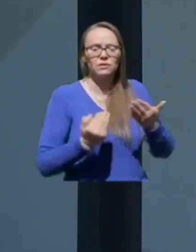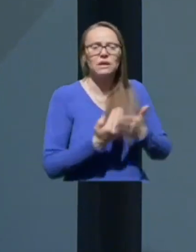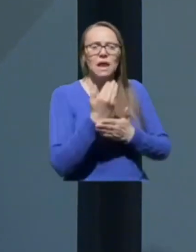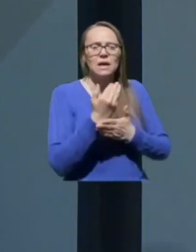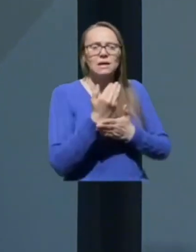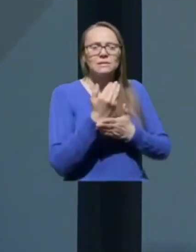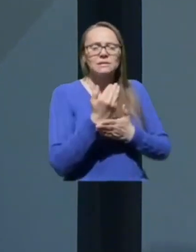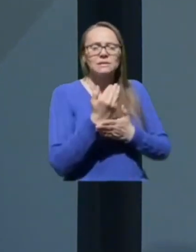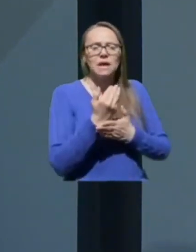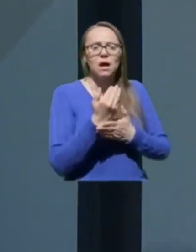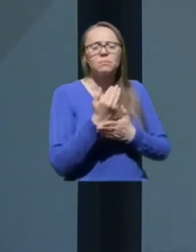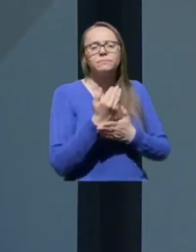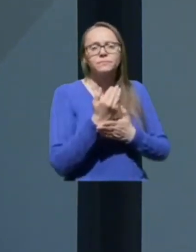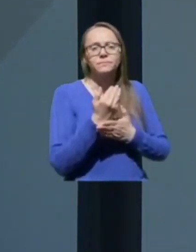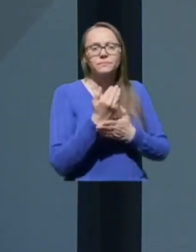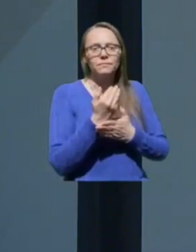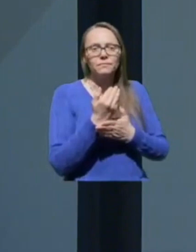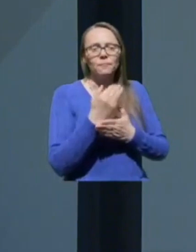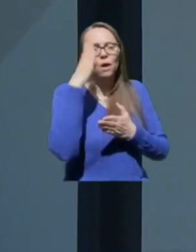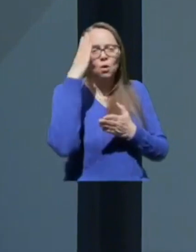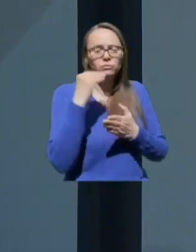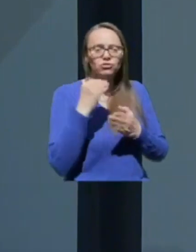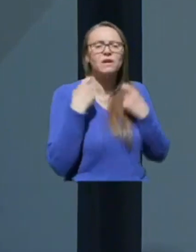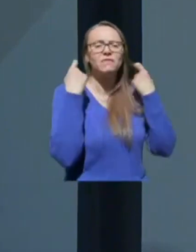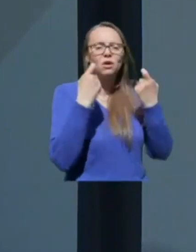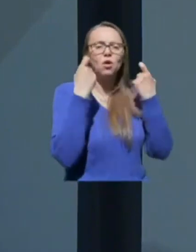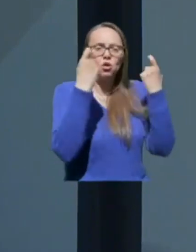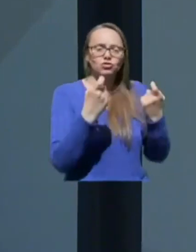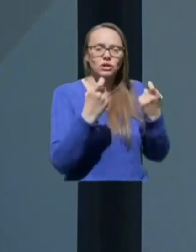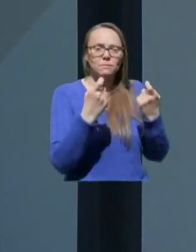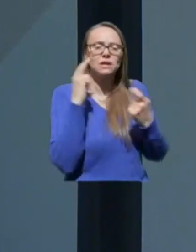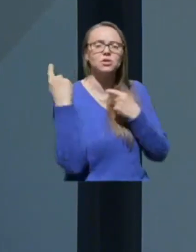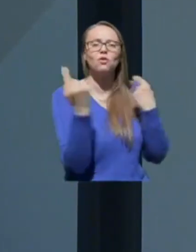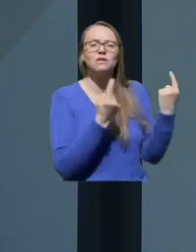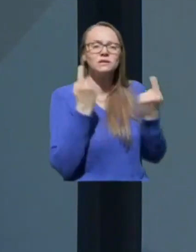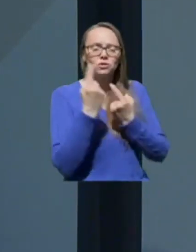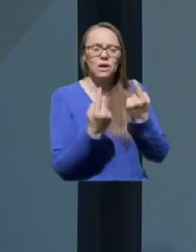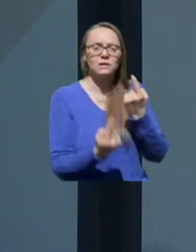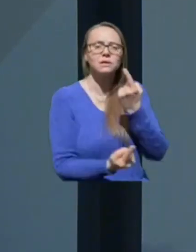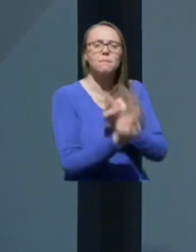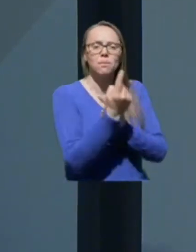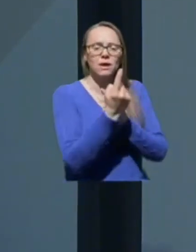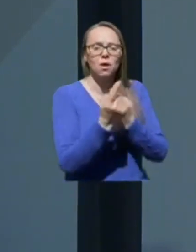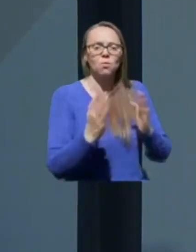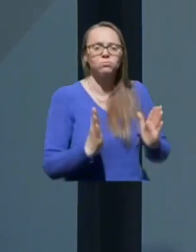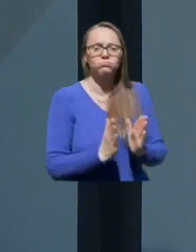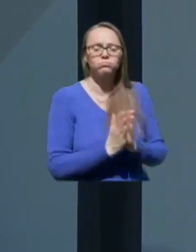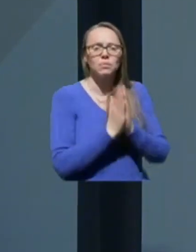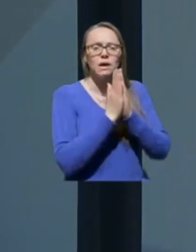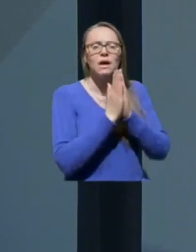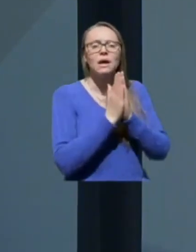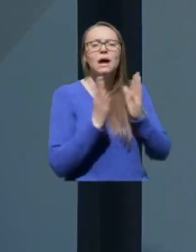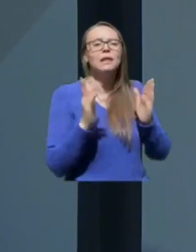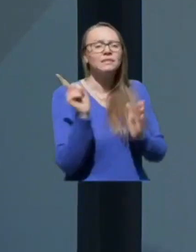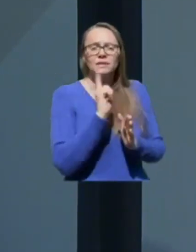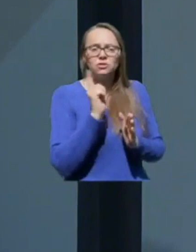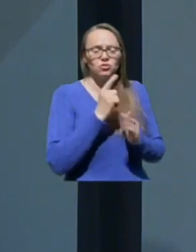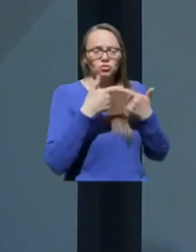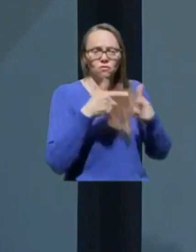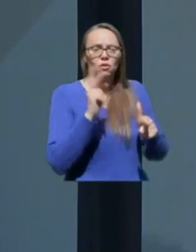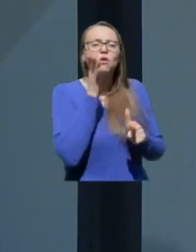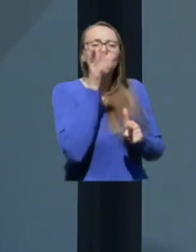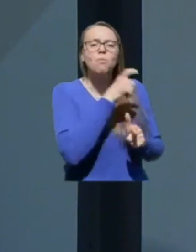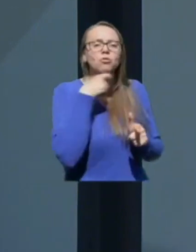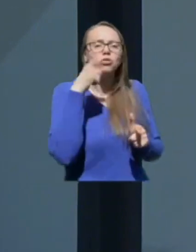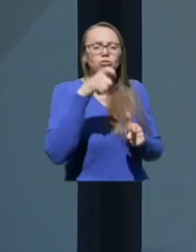velikonočnih praznikov v razmerah, ko javna bogoslužja ni so dovoljena in ko bodo duhovniki lahko